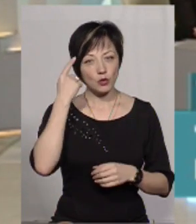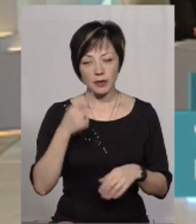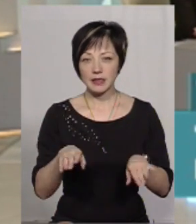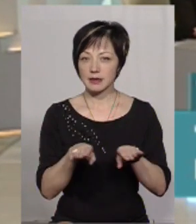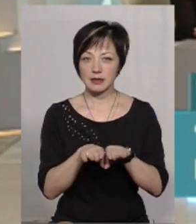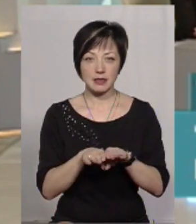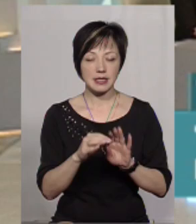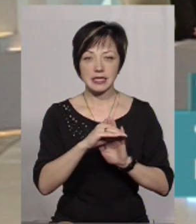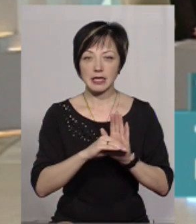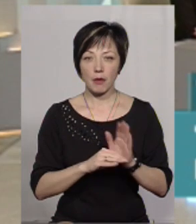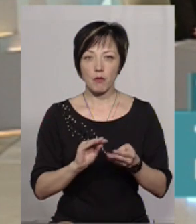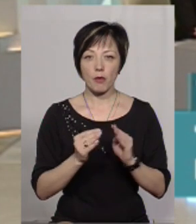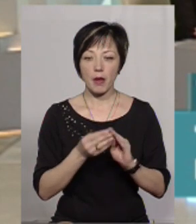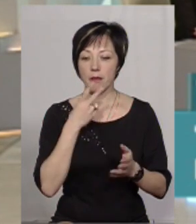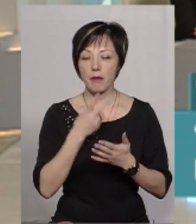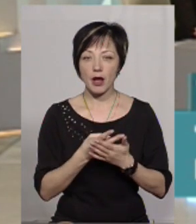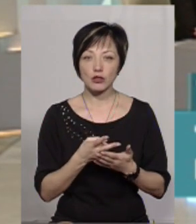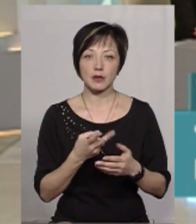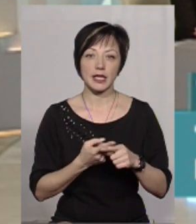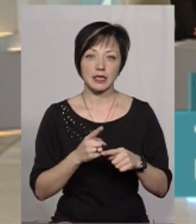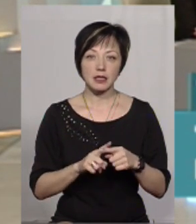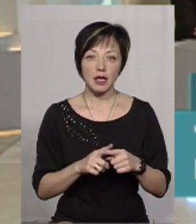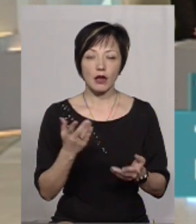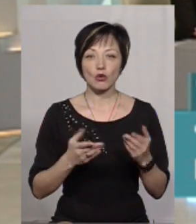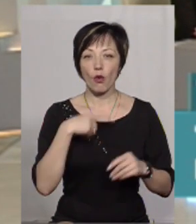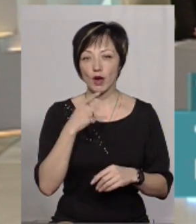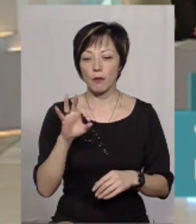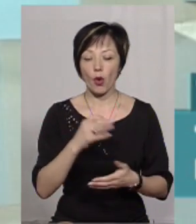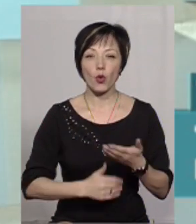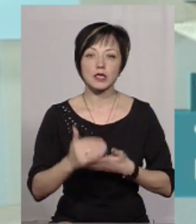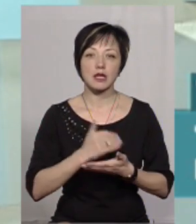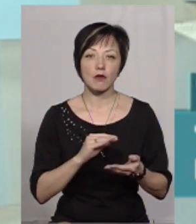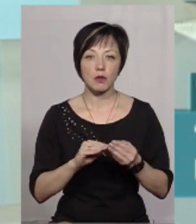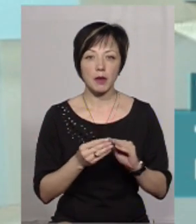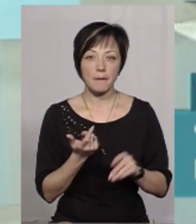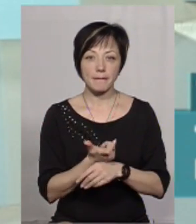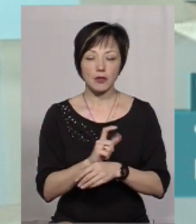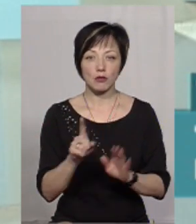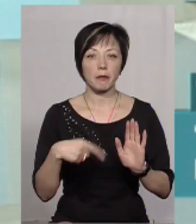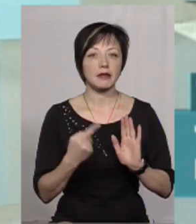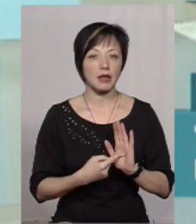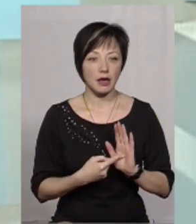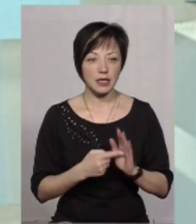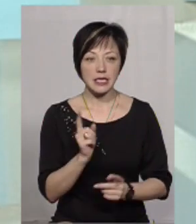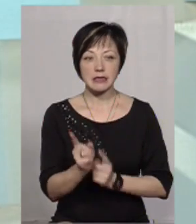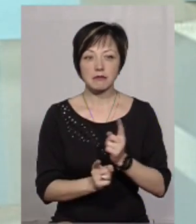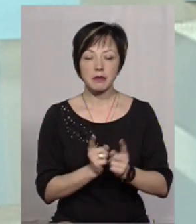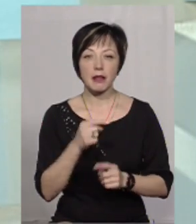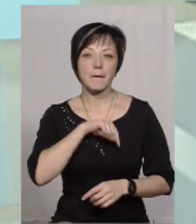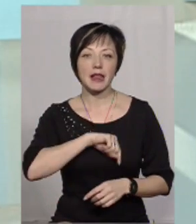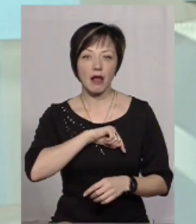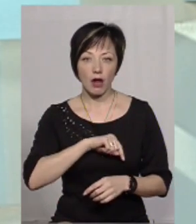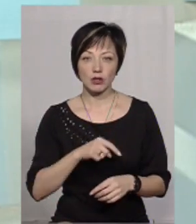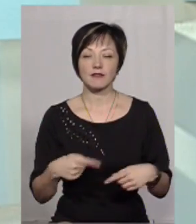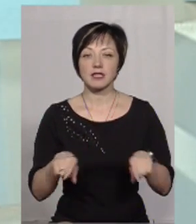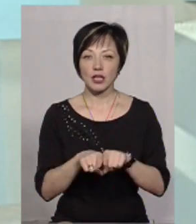якраз ті системні проблеми, які ми бачимо, ну і деякі, якщо говорити про останню проблему, то це більше питання зміни ментальності,